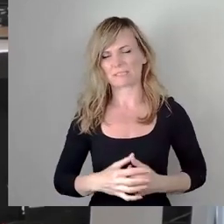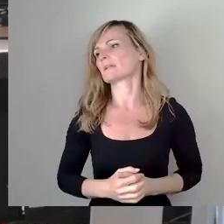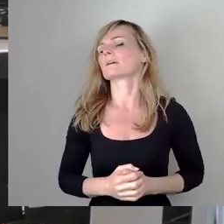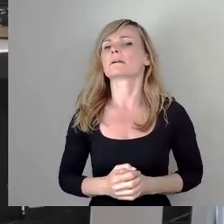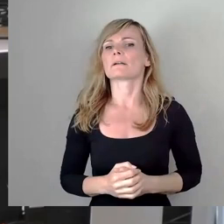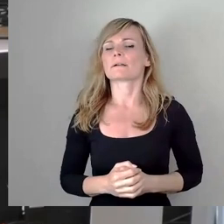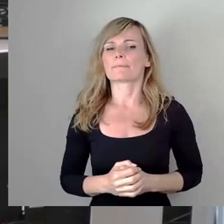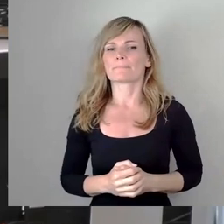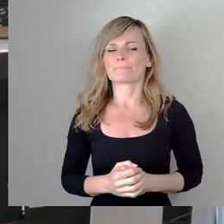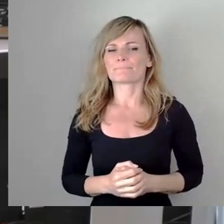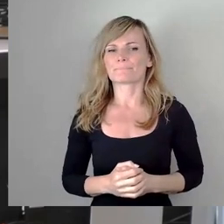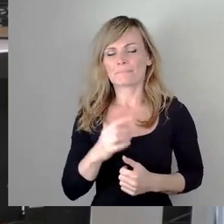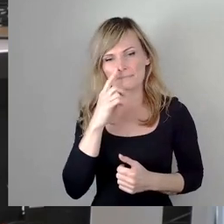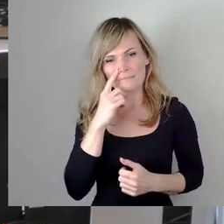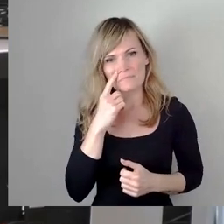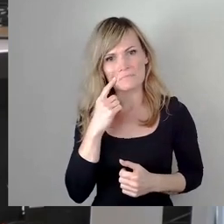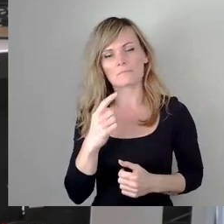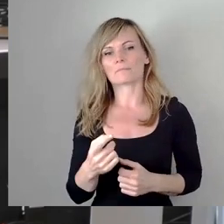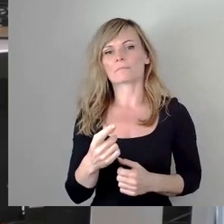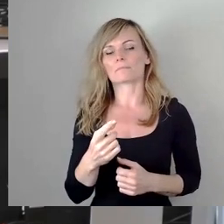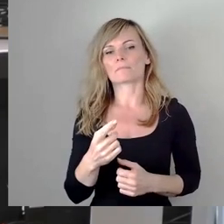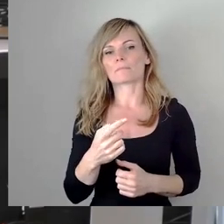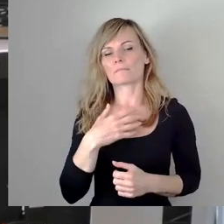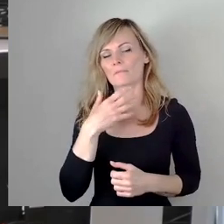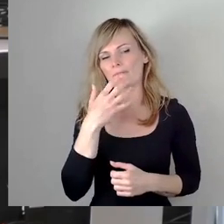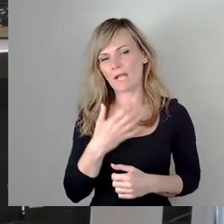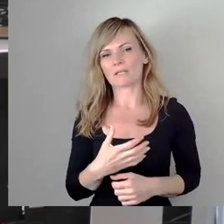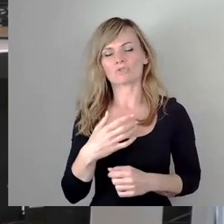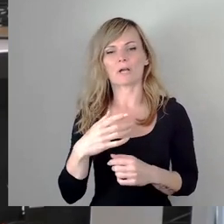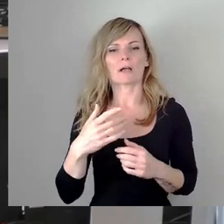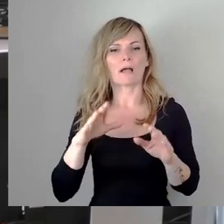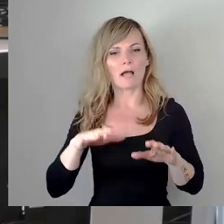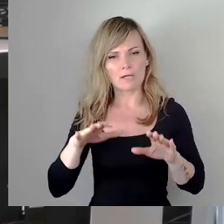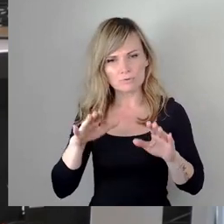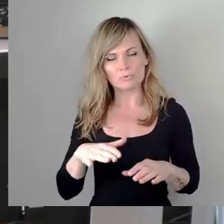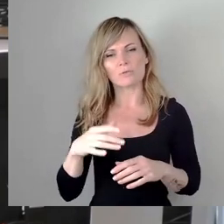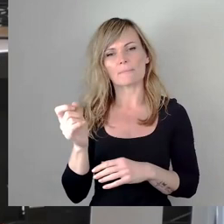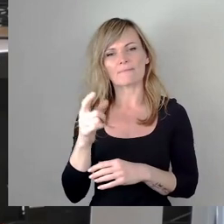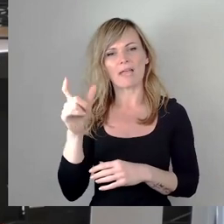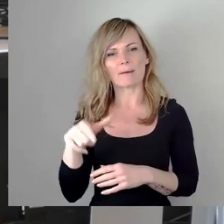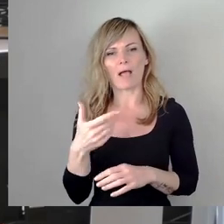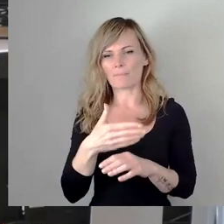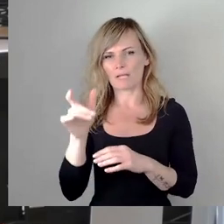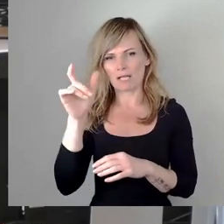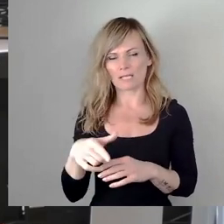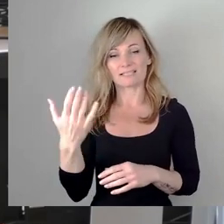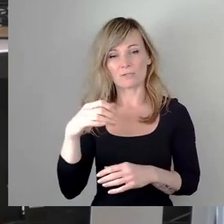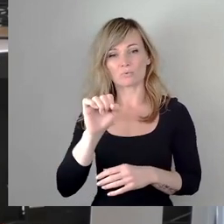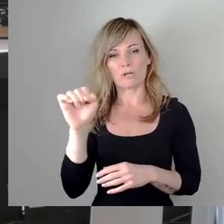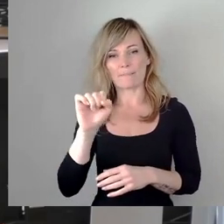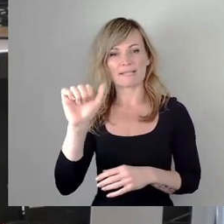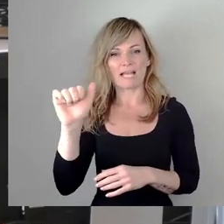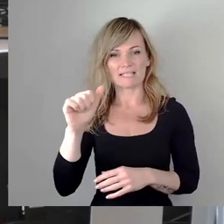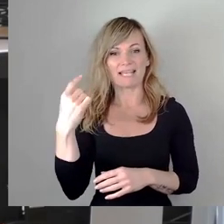abgelehnter afghanischer Asylbewerber mit Namen Solamein Atey auf dem Marktplatz von Mannheim sechs